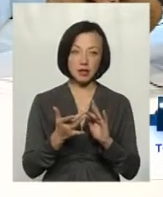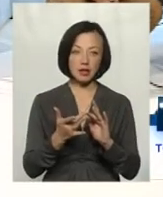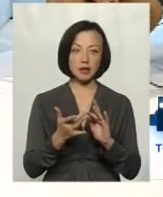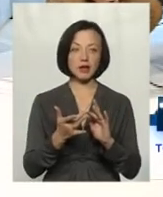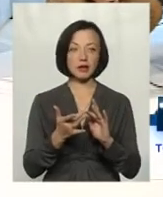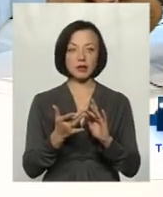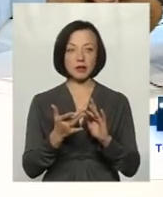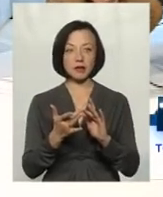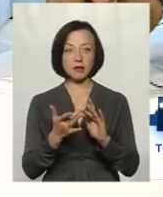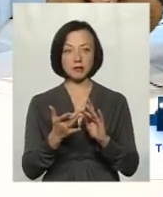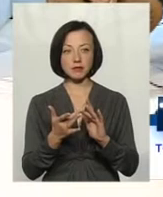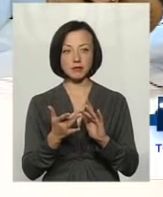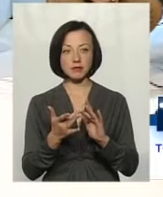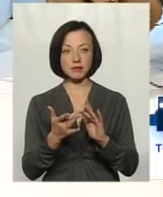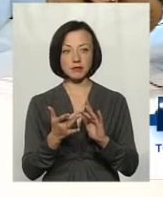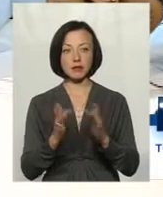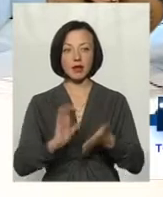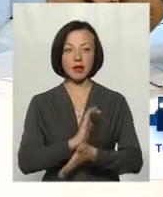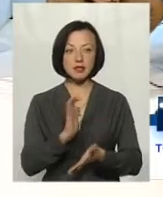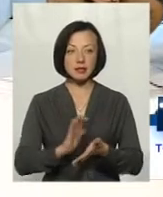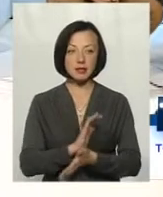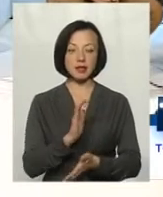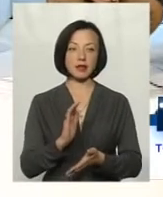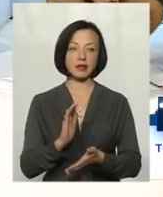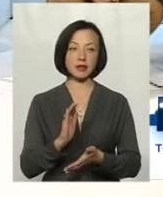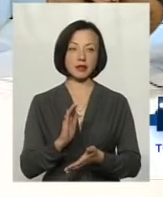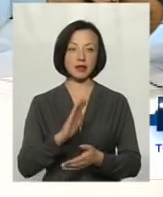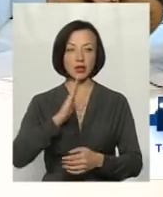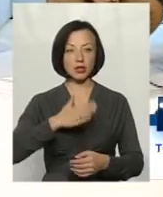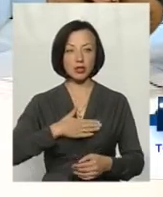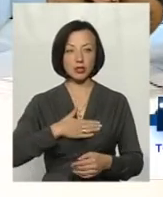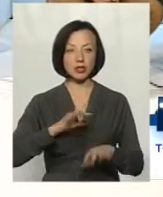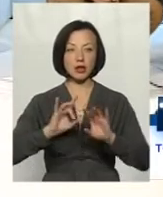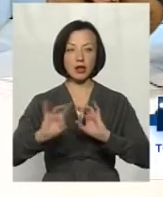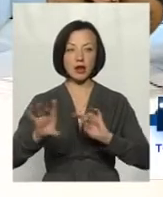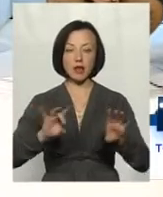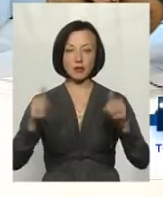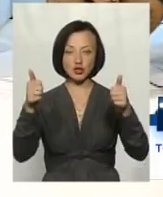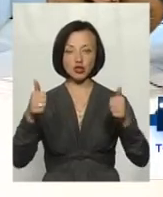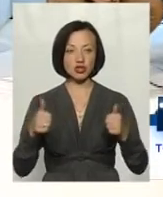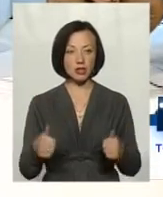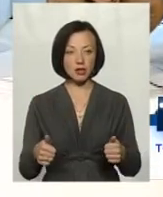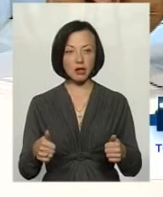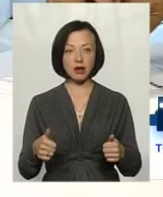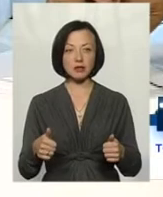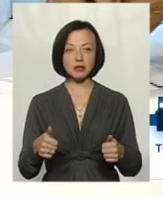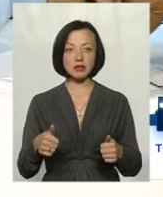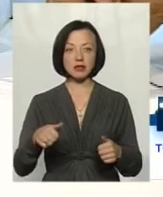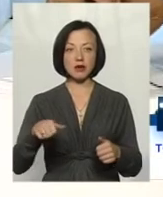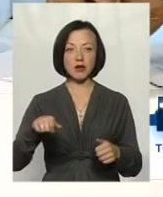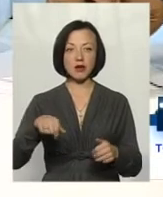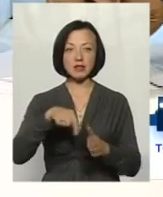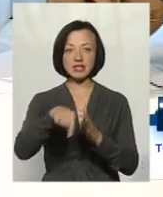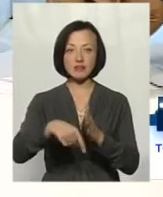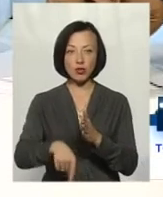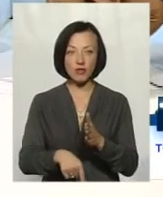і наших газетах, на наших рекламних щитах, купаємо криниці,